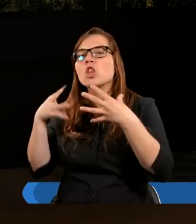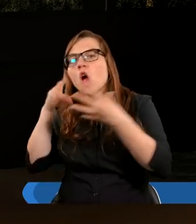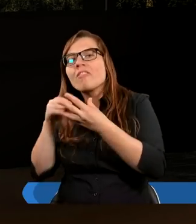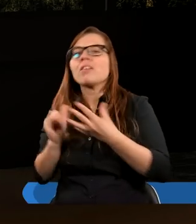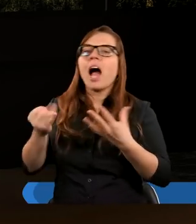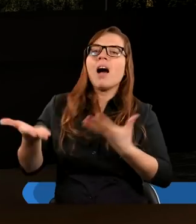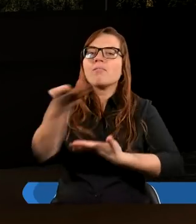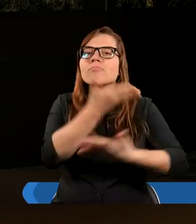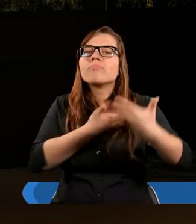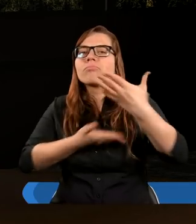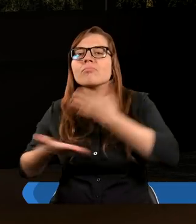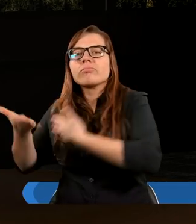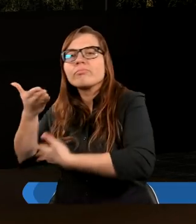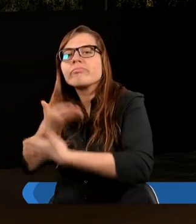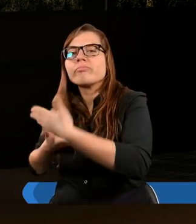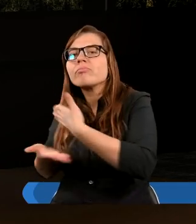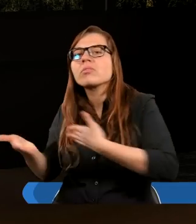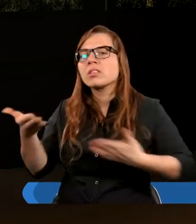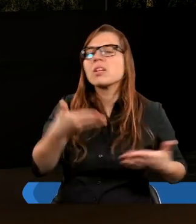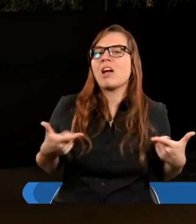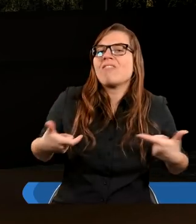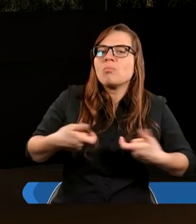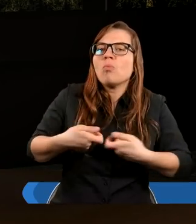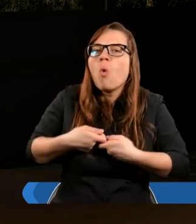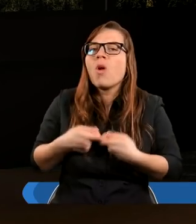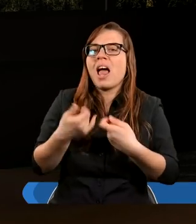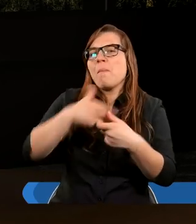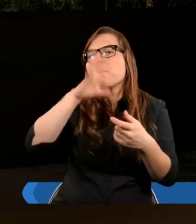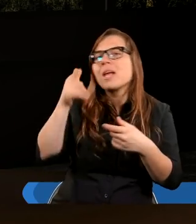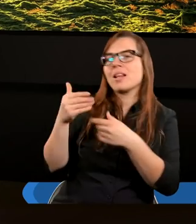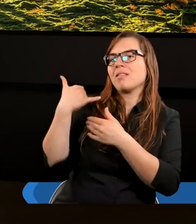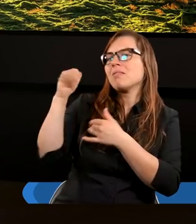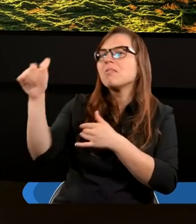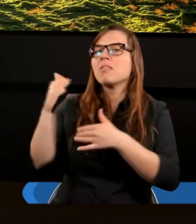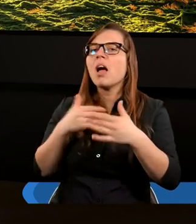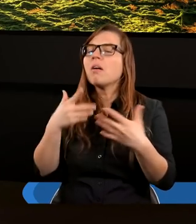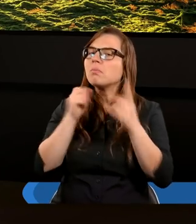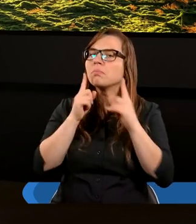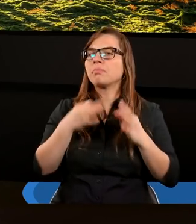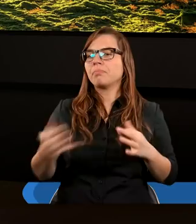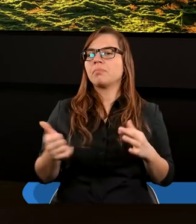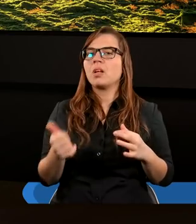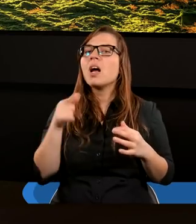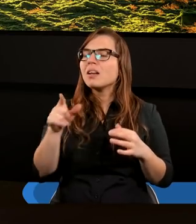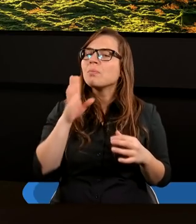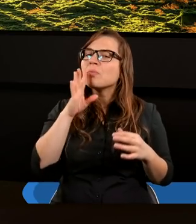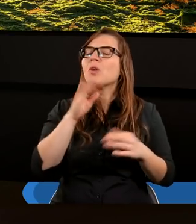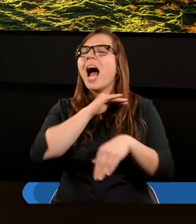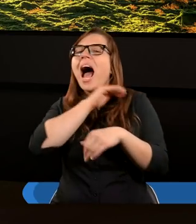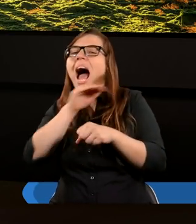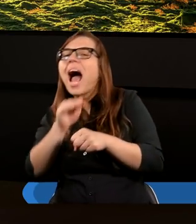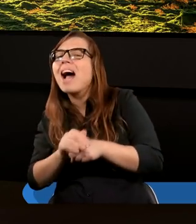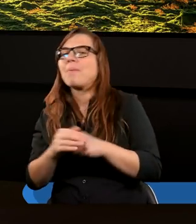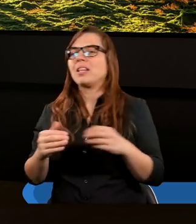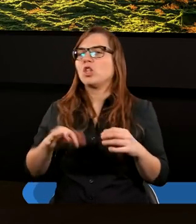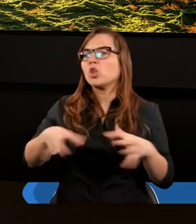wywodzące się z różnych krajów. I to jest takie piękne właśnie, że... No chyba ważne jest, żeby nie tworzyć takich hermetycznych